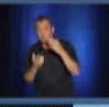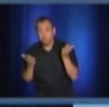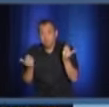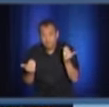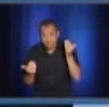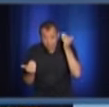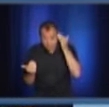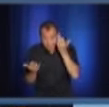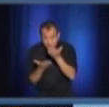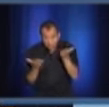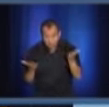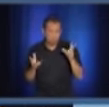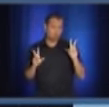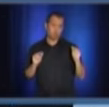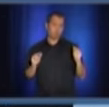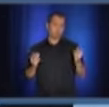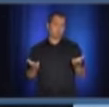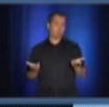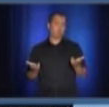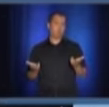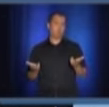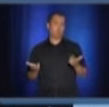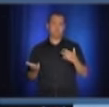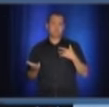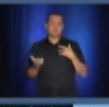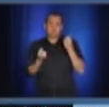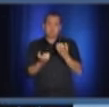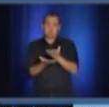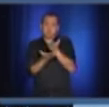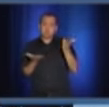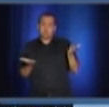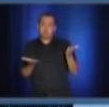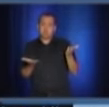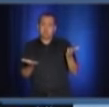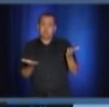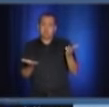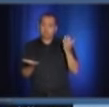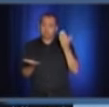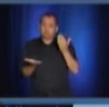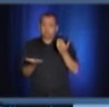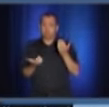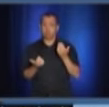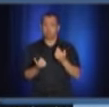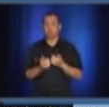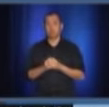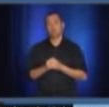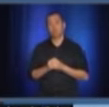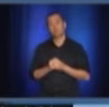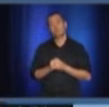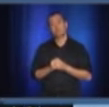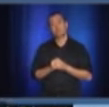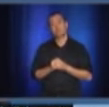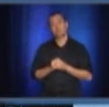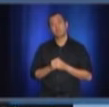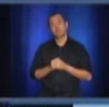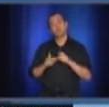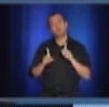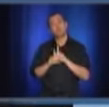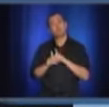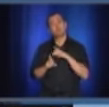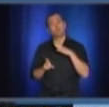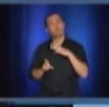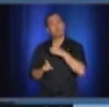à la population. Donc, dans ce contexte-là aussi, dans le contexte d'autres commentaires qui ont été faits à mon égard,